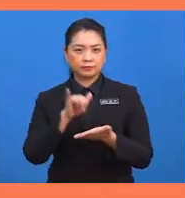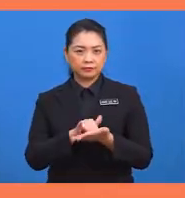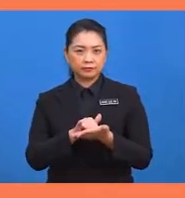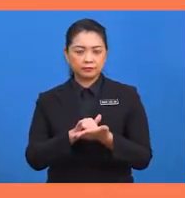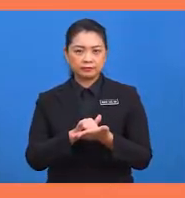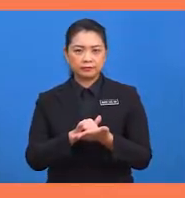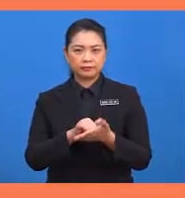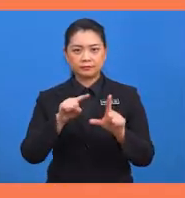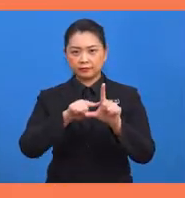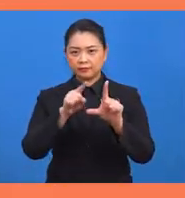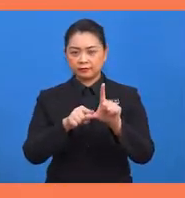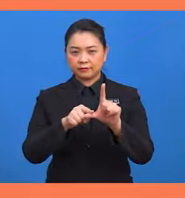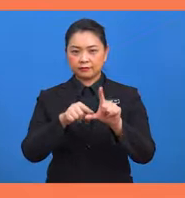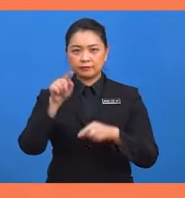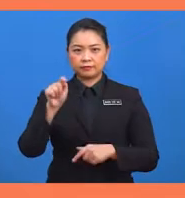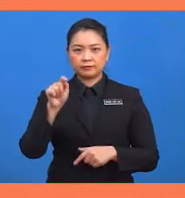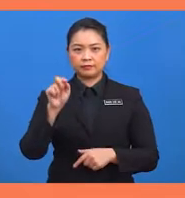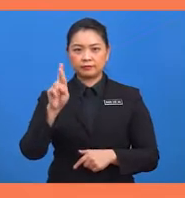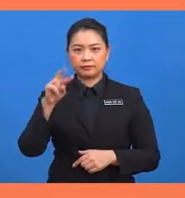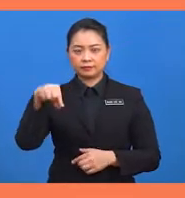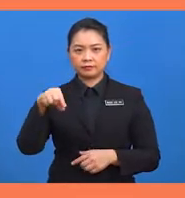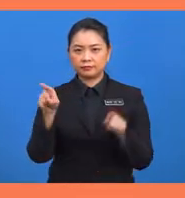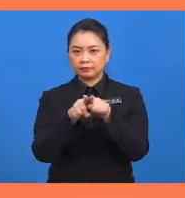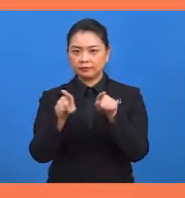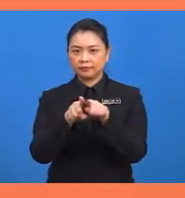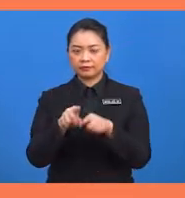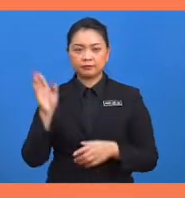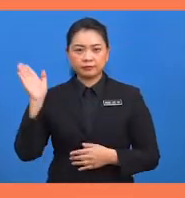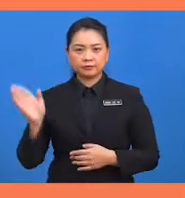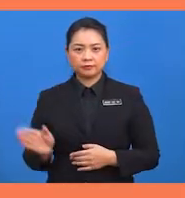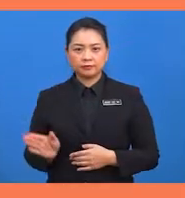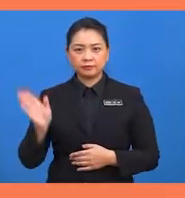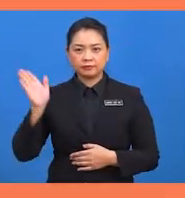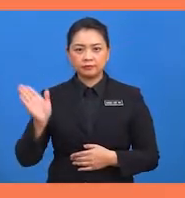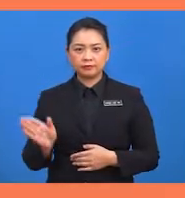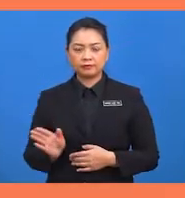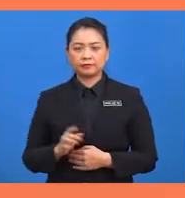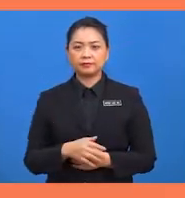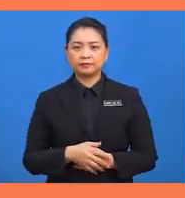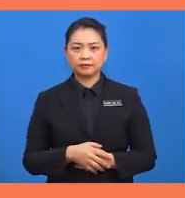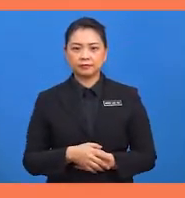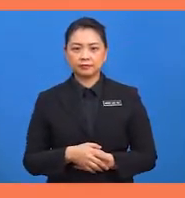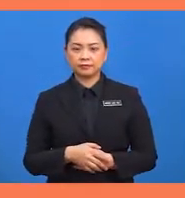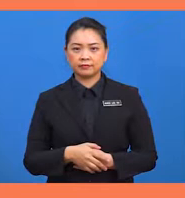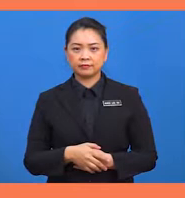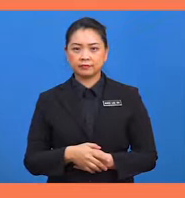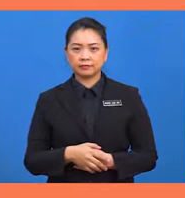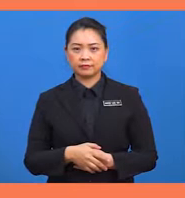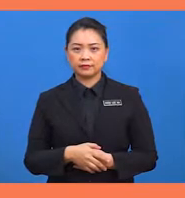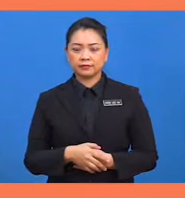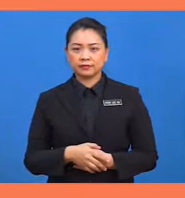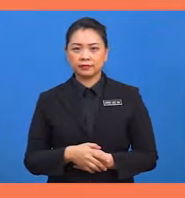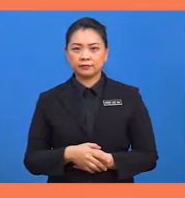sudut TRQ sama dengan 36.87 darjah atau 36